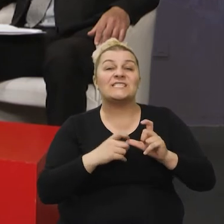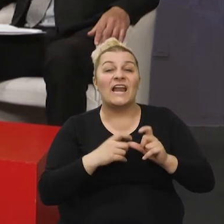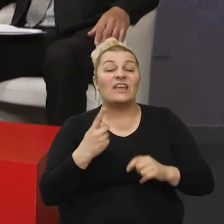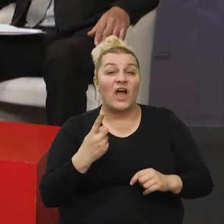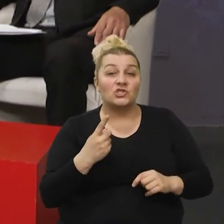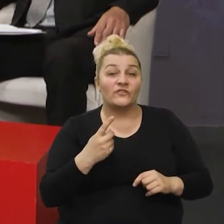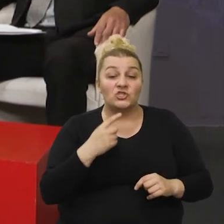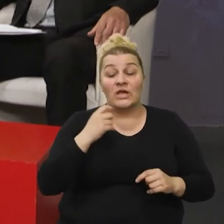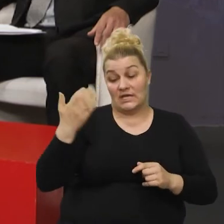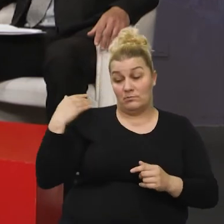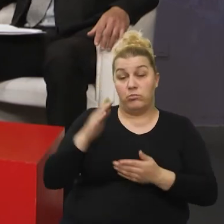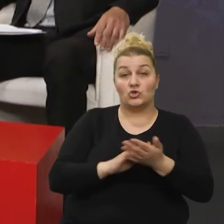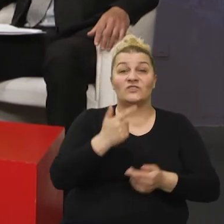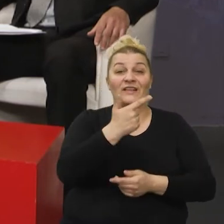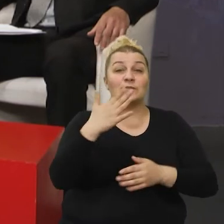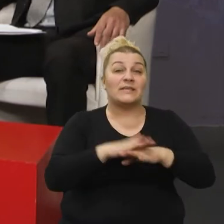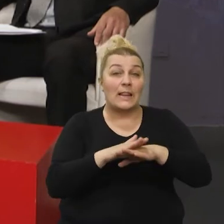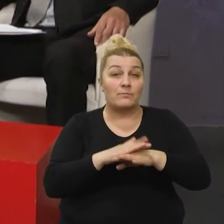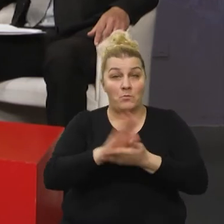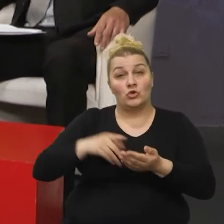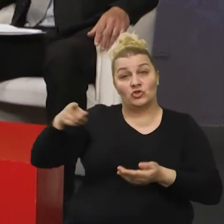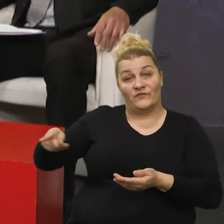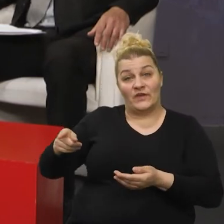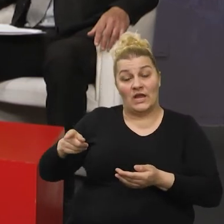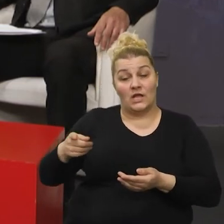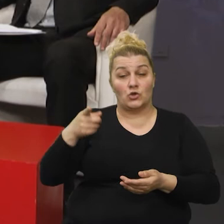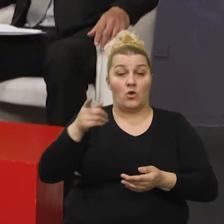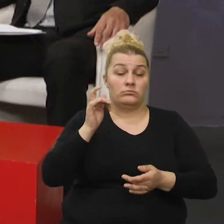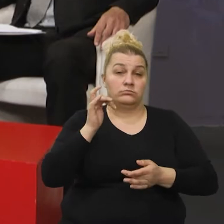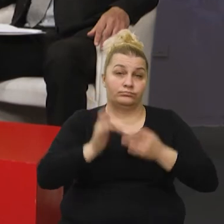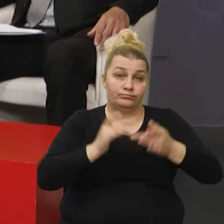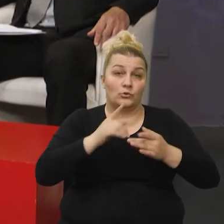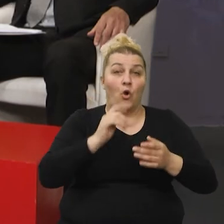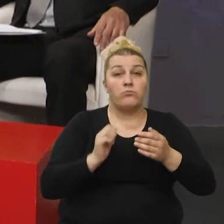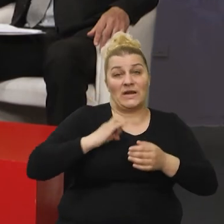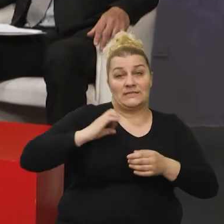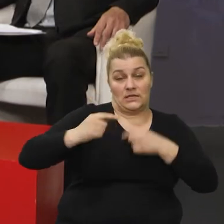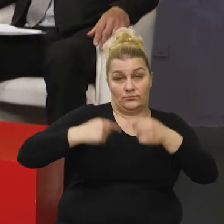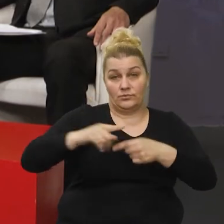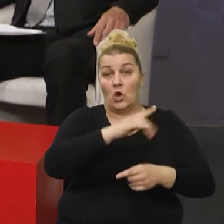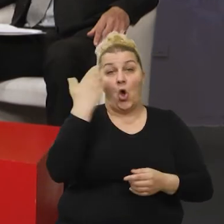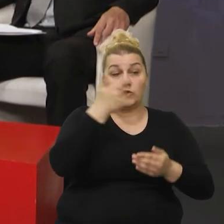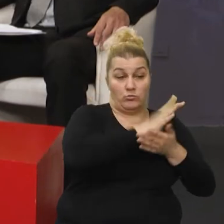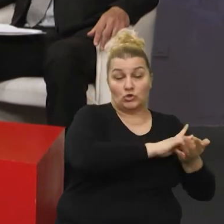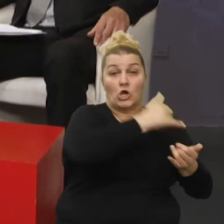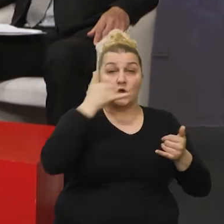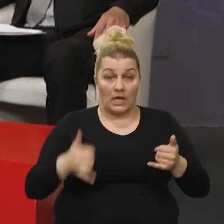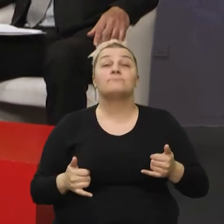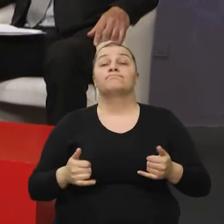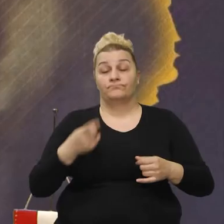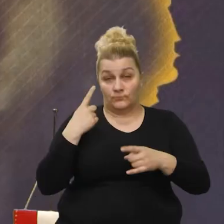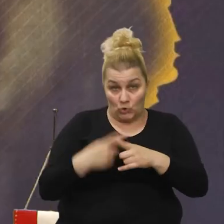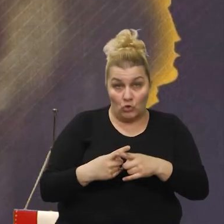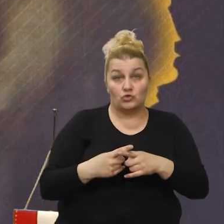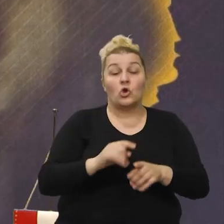Ivančić, a od 25. lipnja vi. Upravo tako. Čeljni ljudi, udruge od početka pa evo do dana današnjega. I svi su se trudili